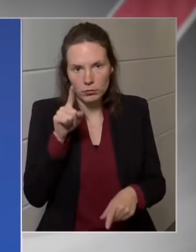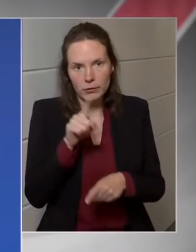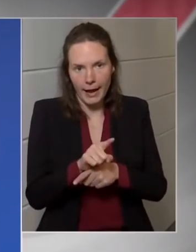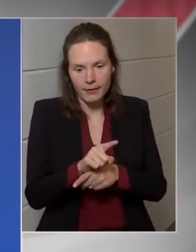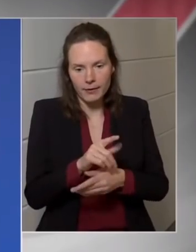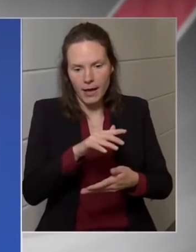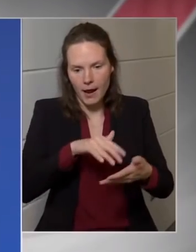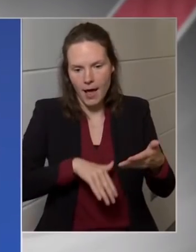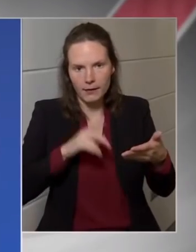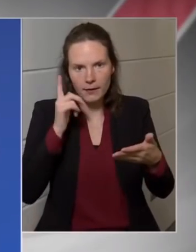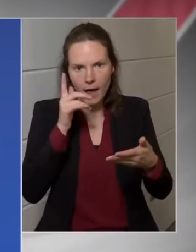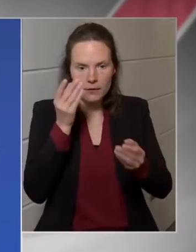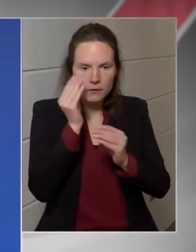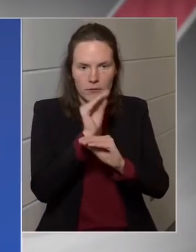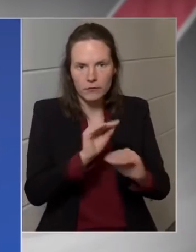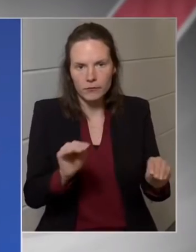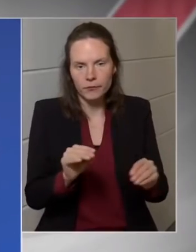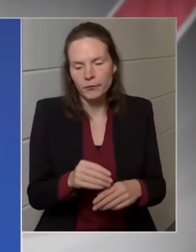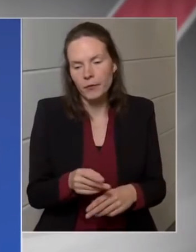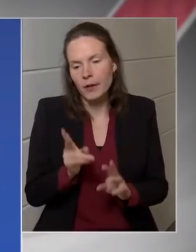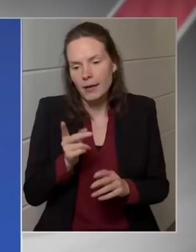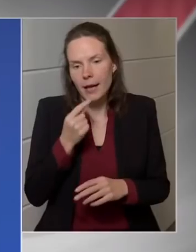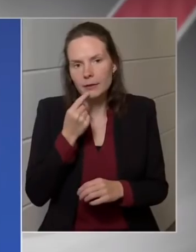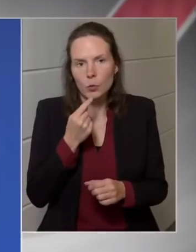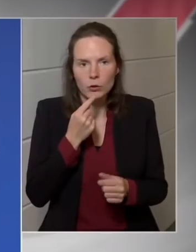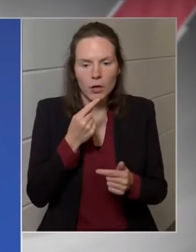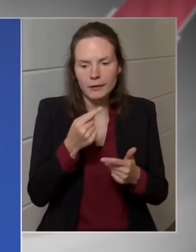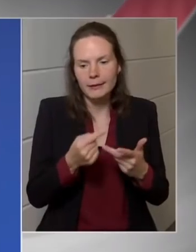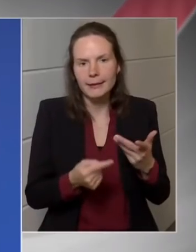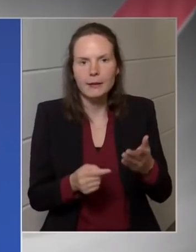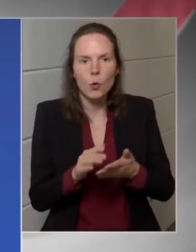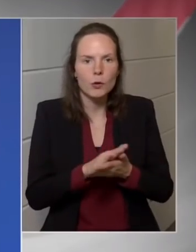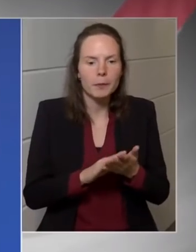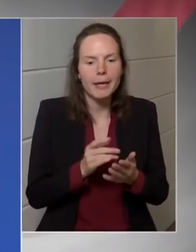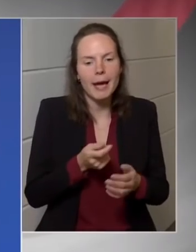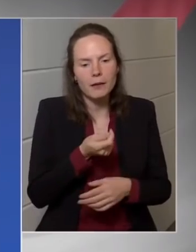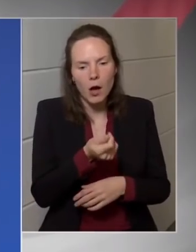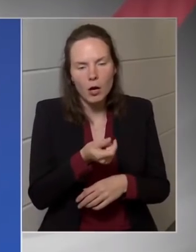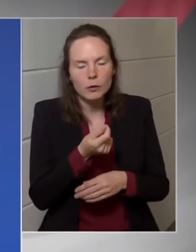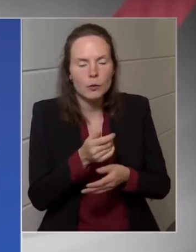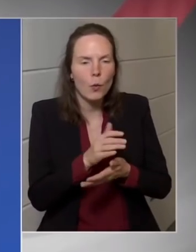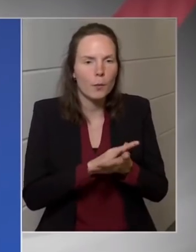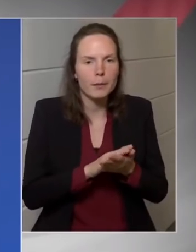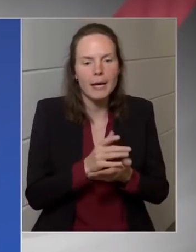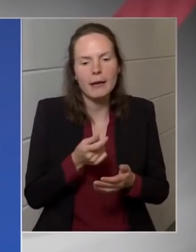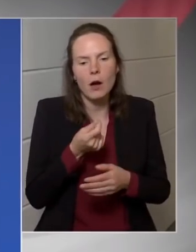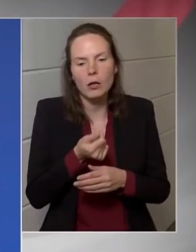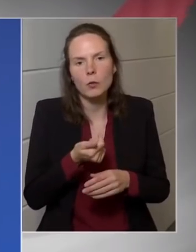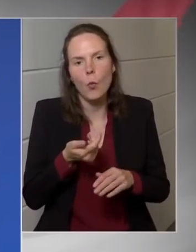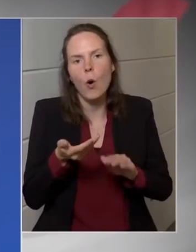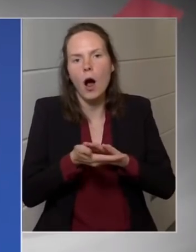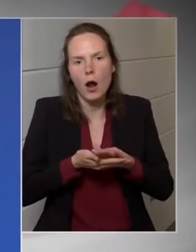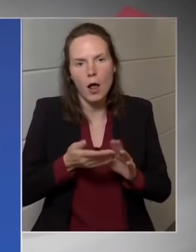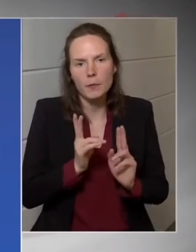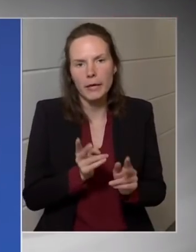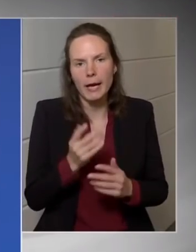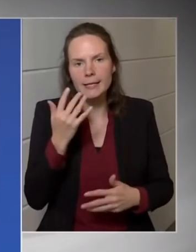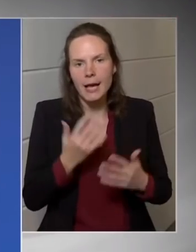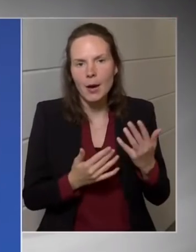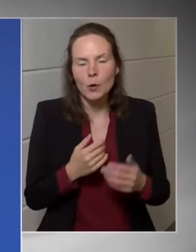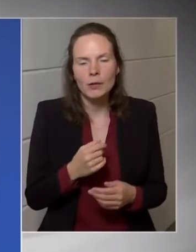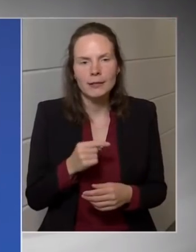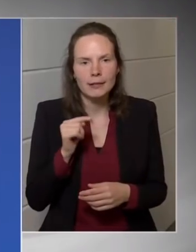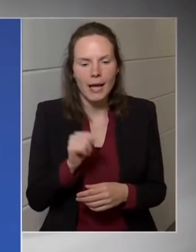Tehát végig tudom mondani, hogy milyen adónál milyen adóalapot kell számolni, de azért itt